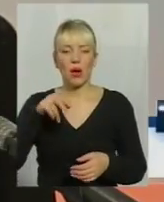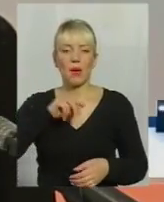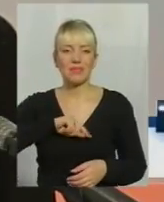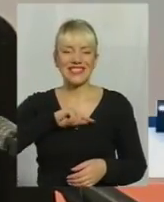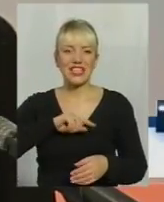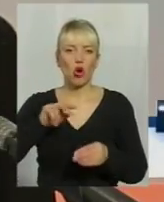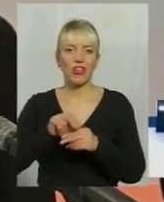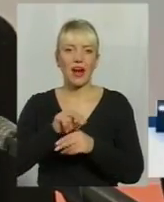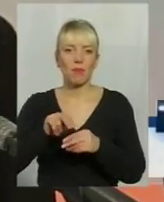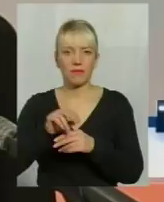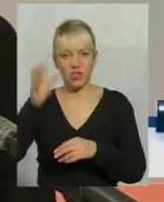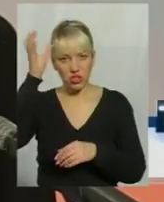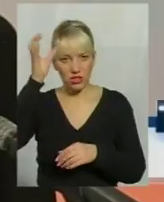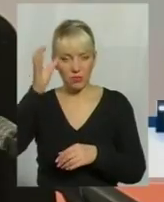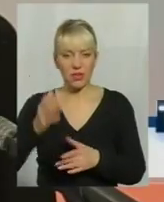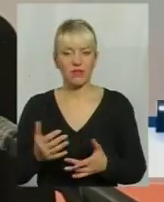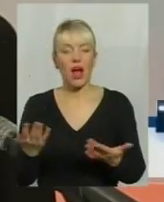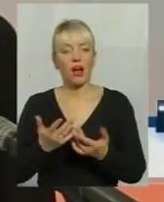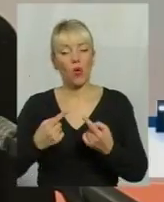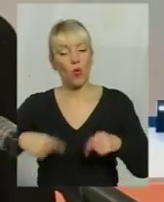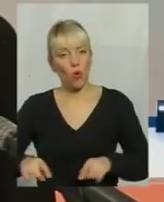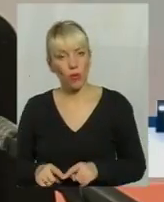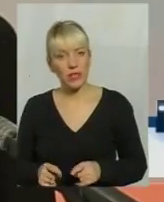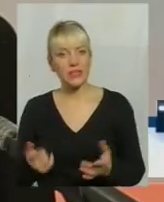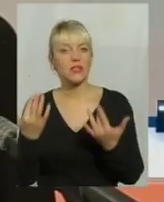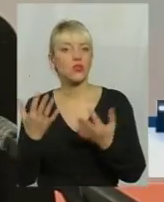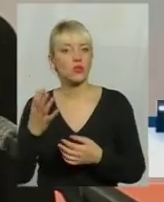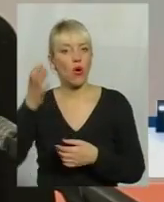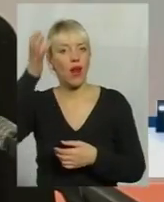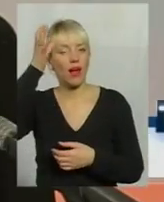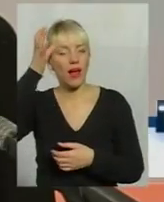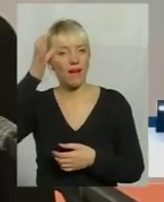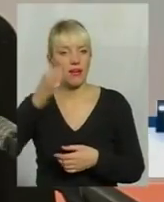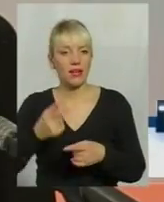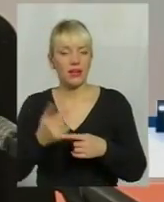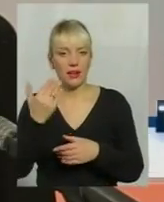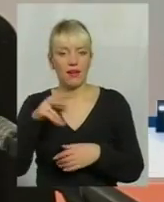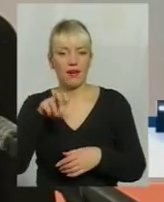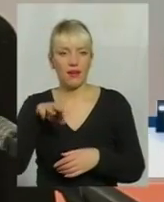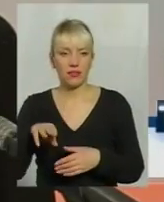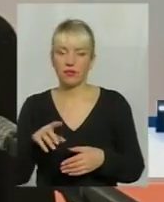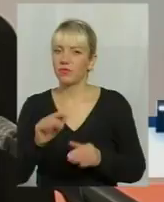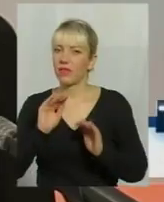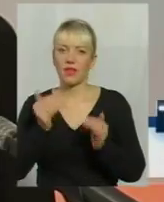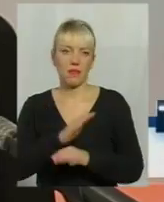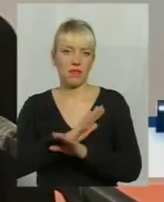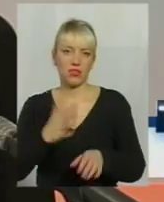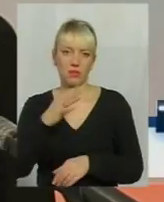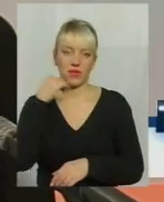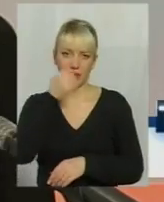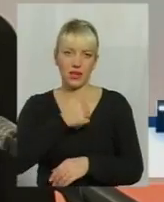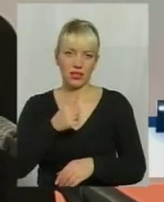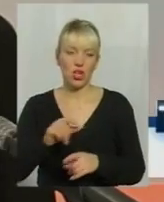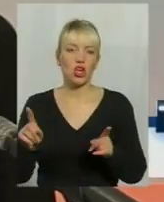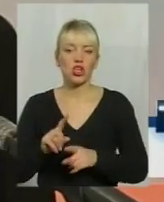якій області, скільки років він вже в цьому образований. Тобто, однозначно, не може бути менше п'яти лет. Тобто,